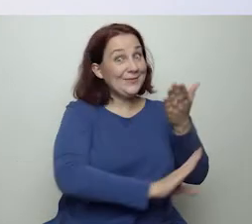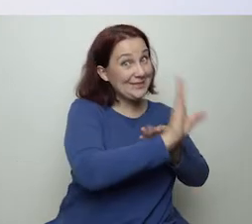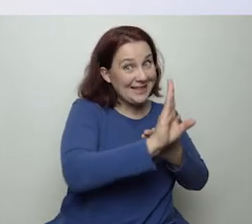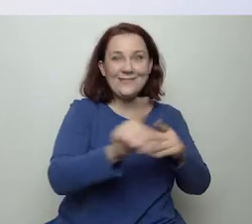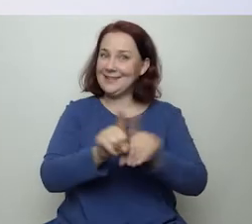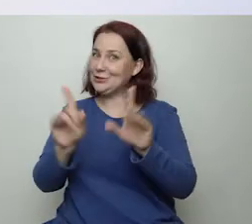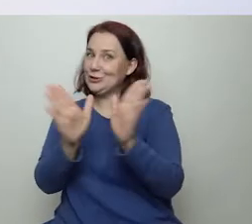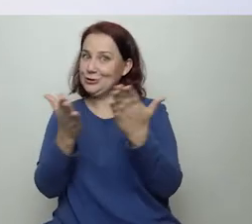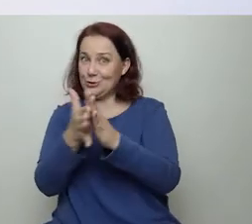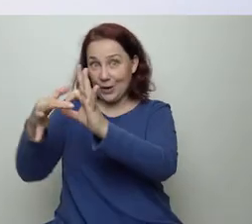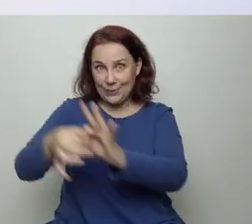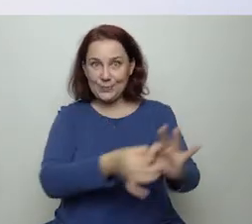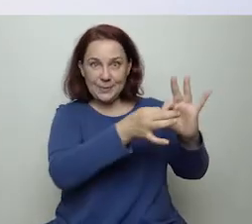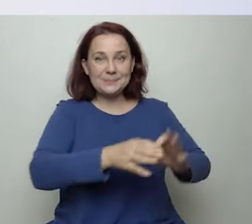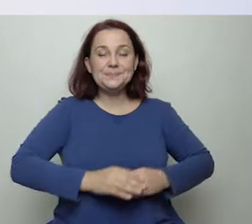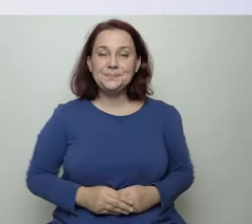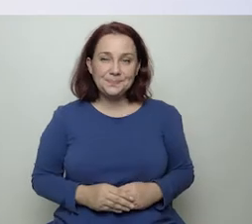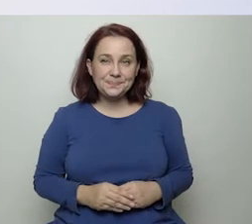i z tej książki towarzyszącej ekspozycji.